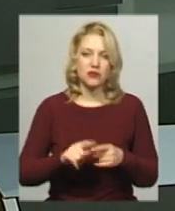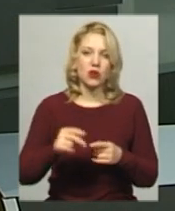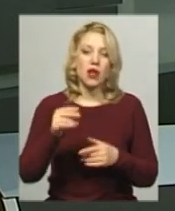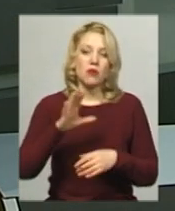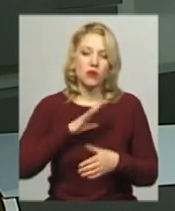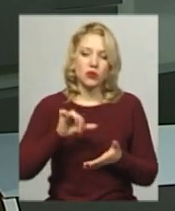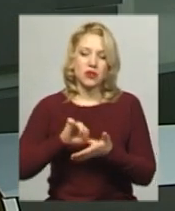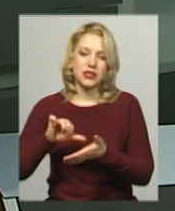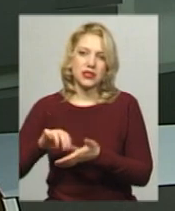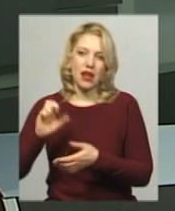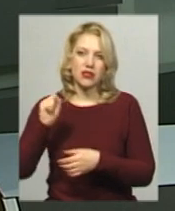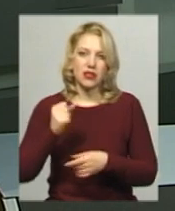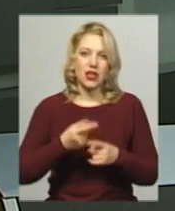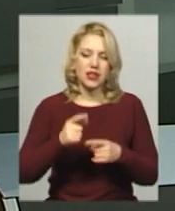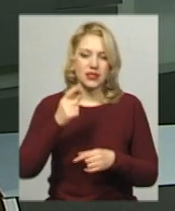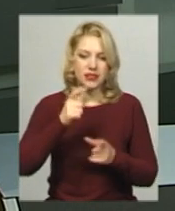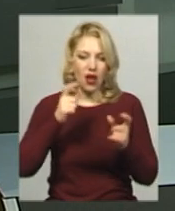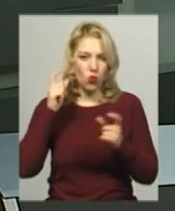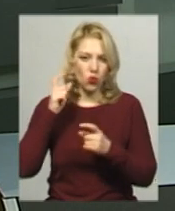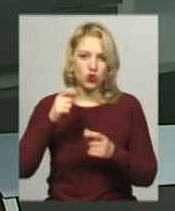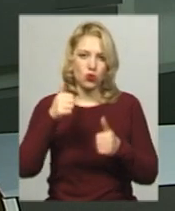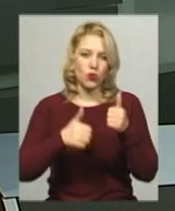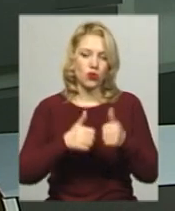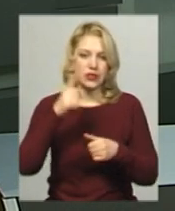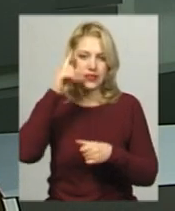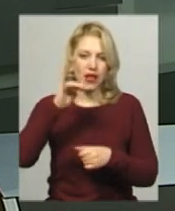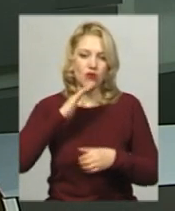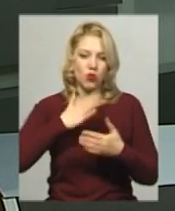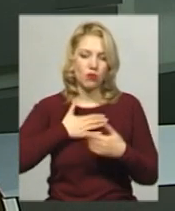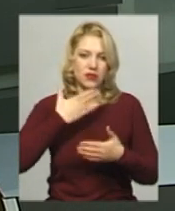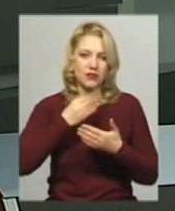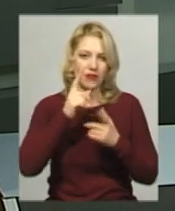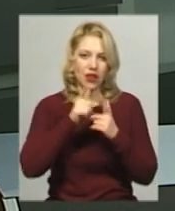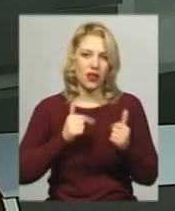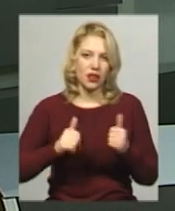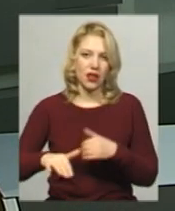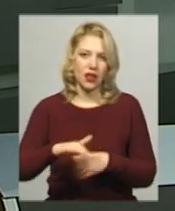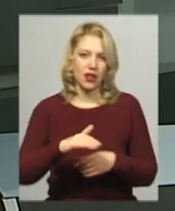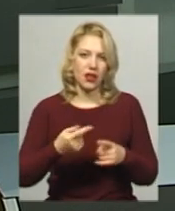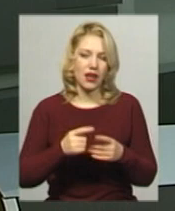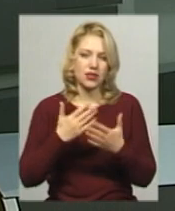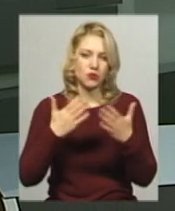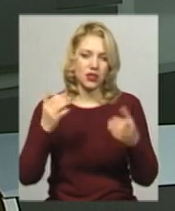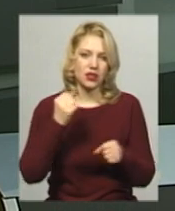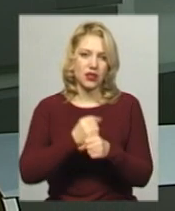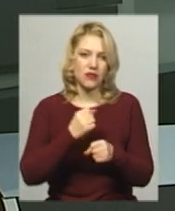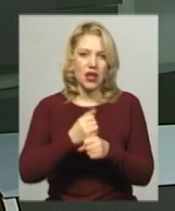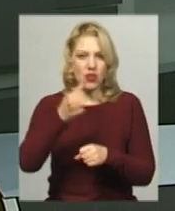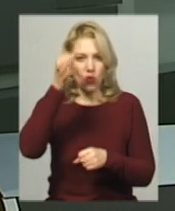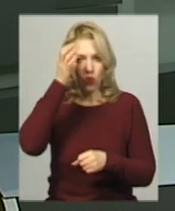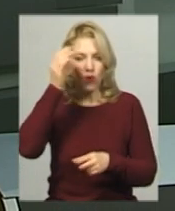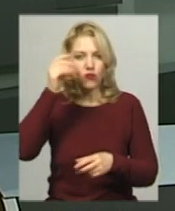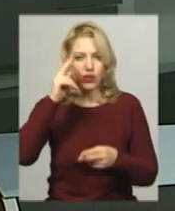представили сьогодні на заочній виставці конкурсі «Знай і люби свій край». Експозиція діє у Хмельницькому обласному центрі науково-технічної